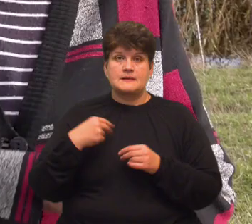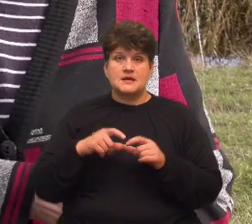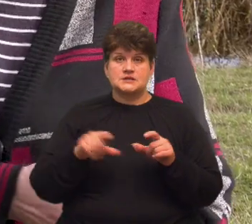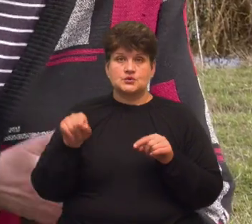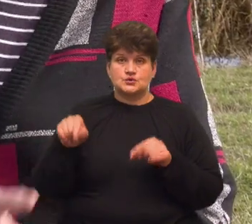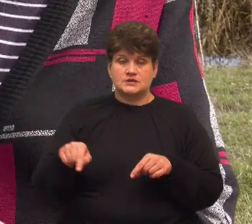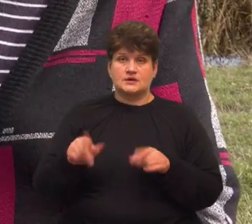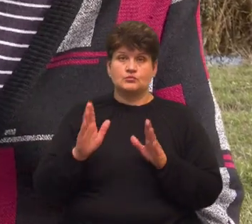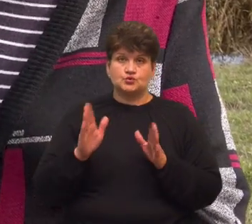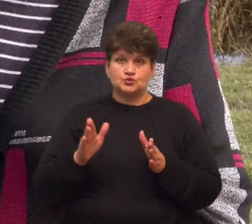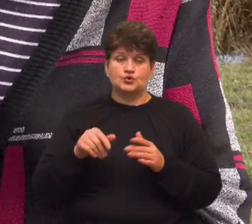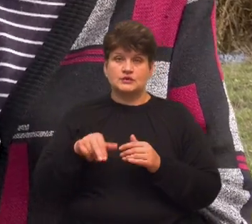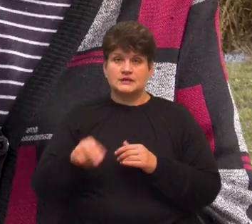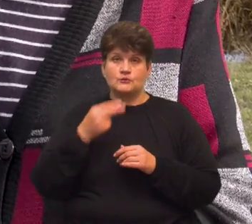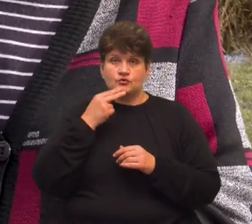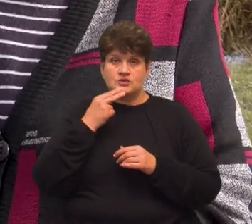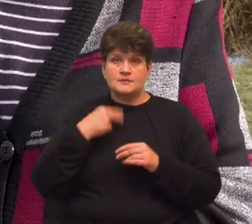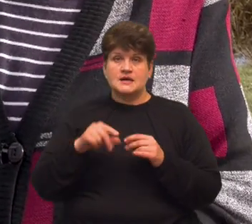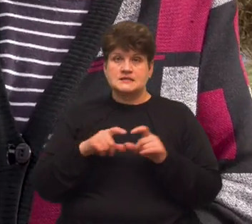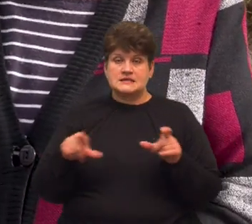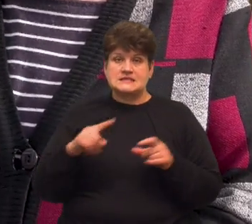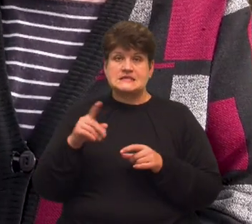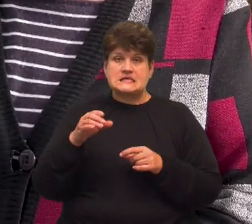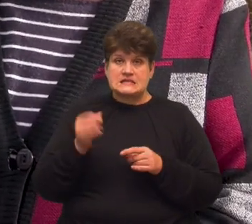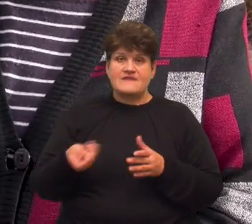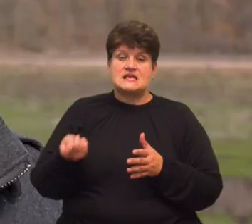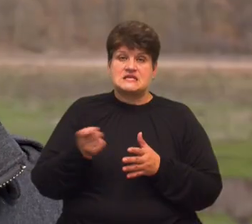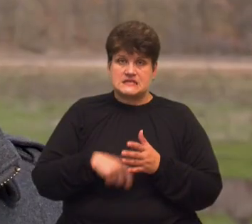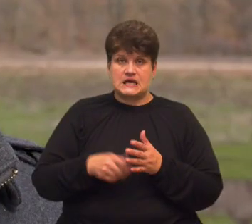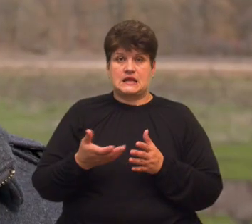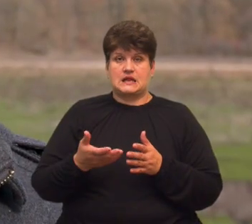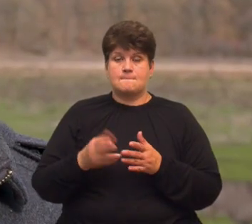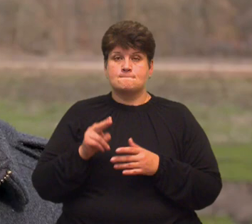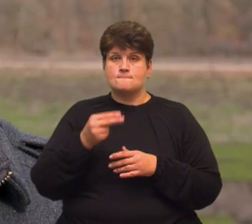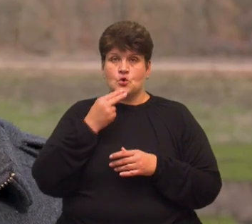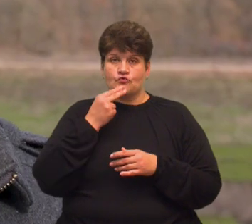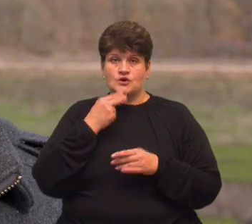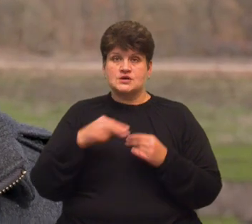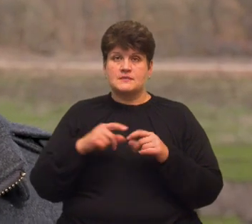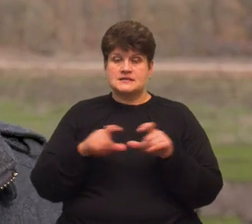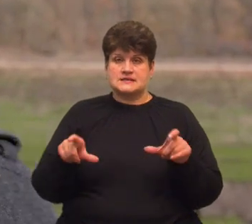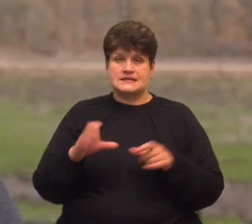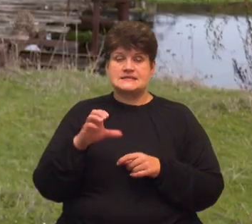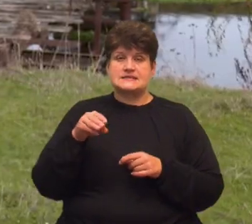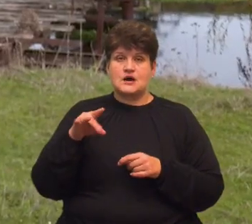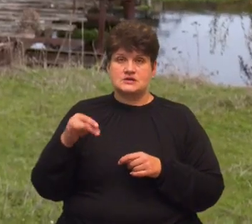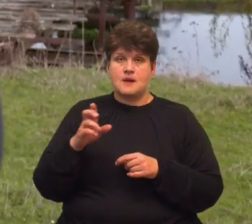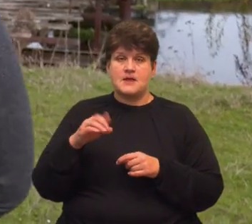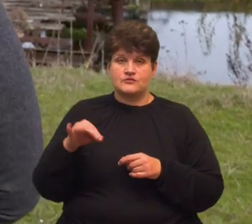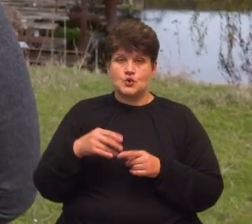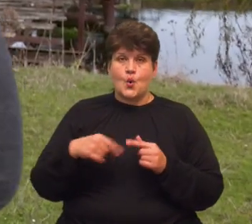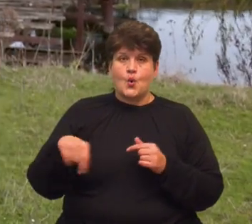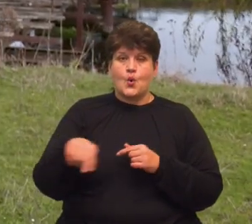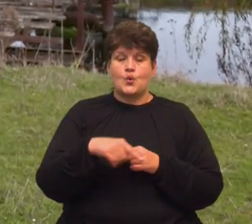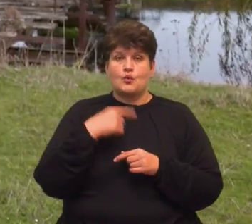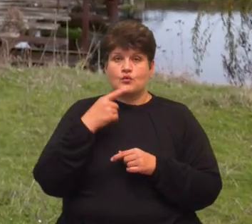Ну і тепер вже будуть ходити в продовольчий магазин, тому що в Заставі вже і закрили продовольчий магазин. Староста Баворівського округу Назарій Брегін каже,